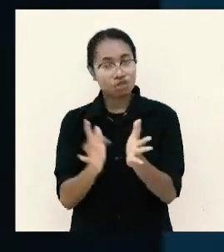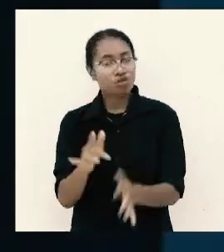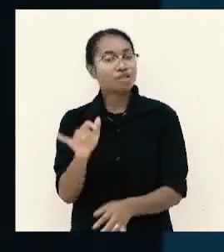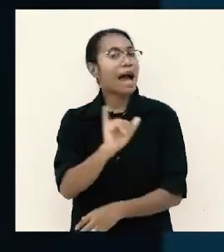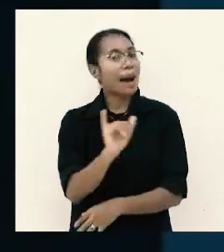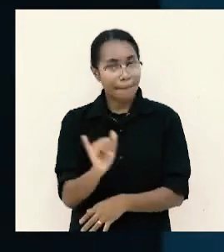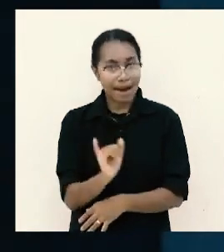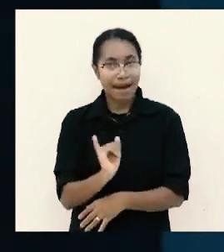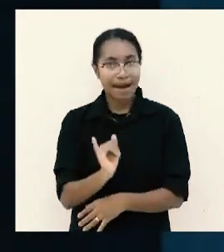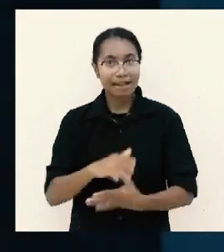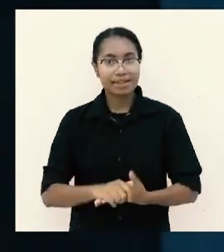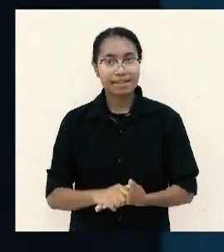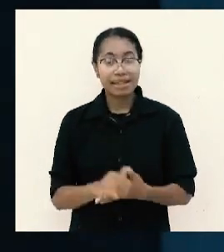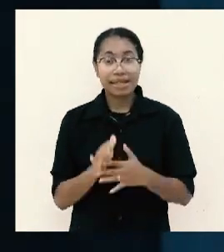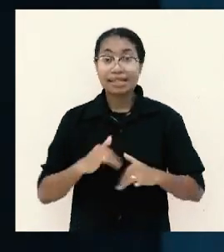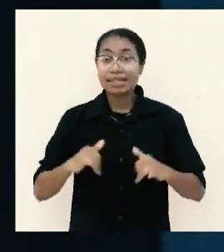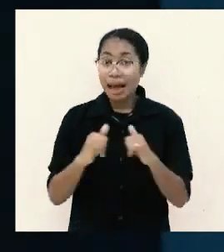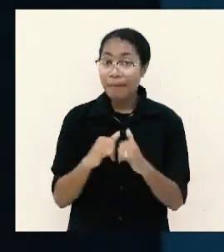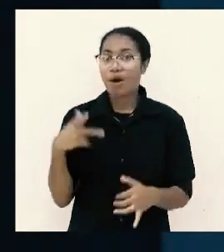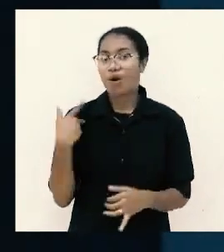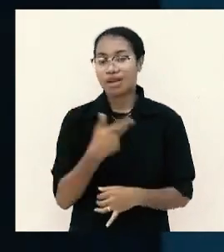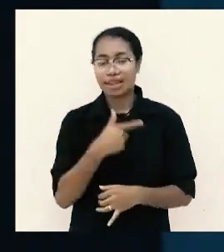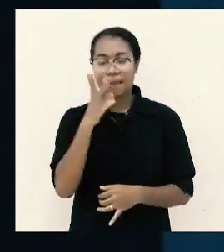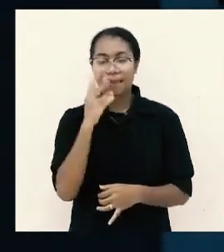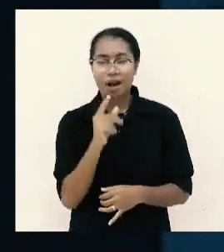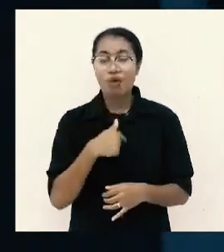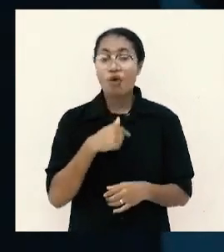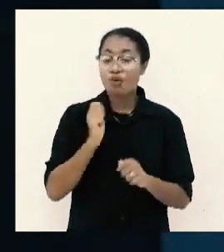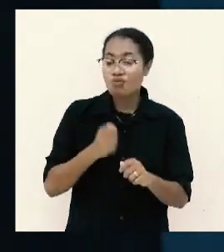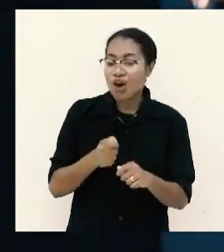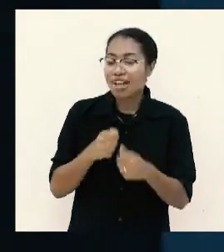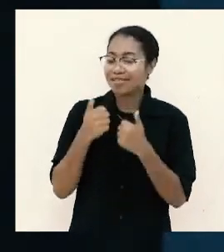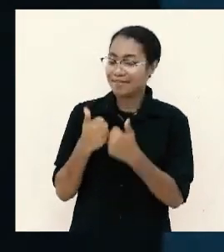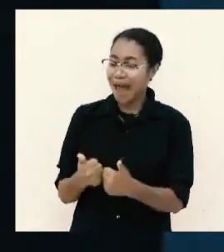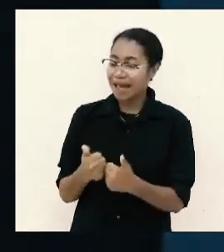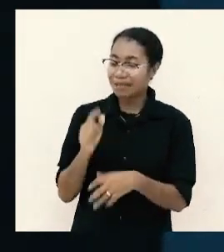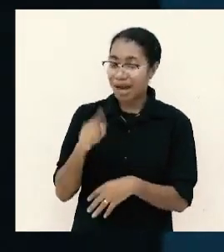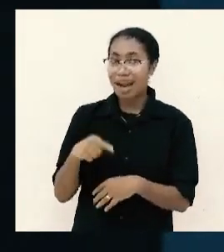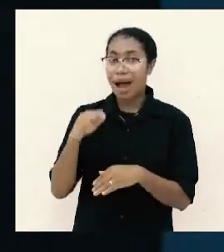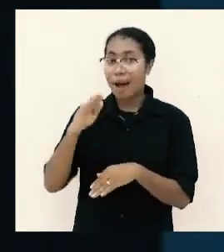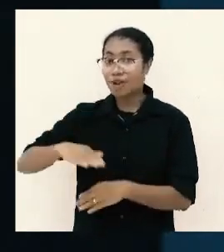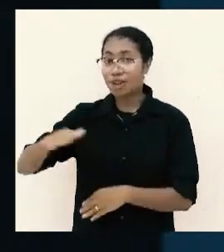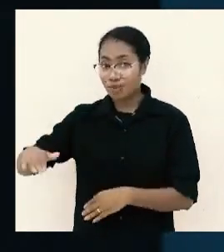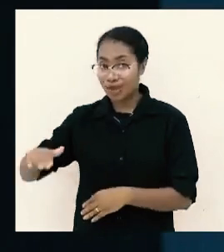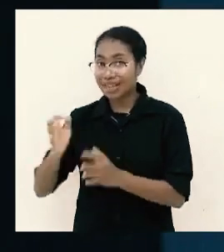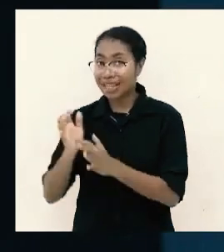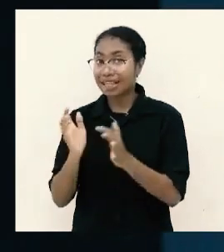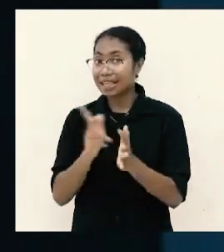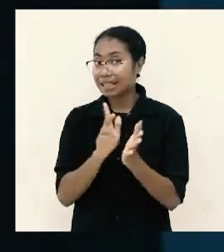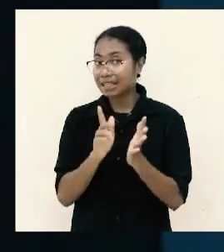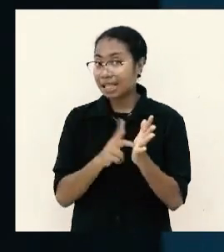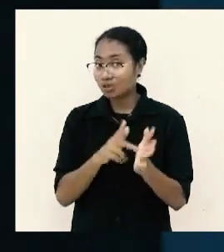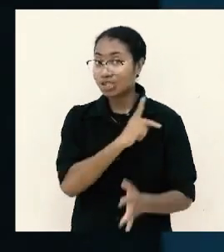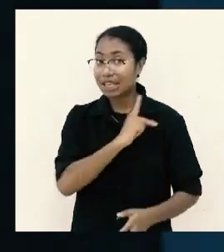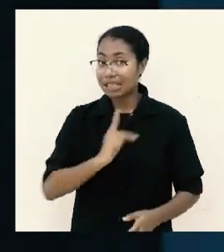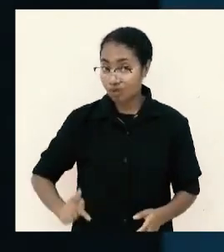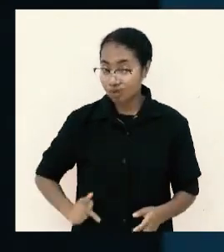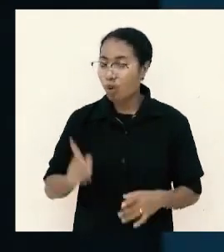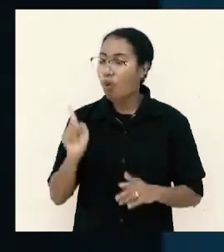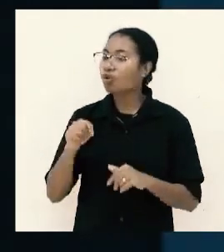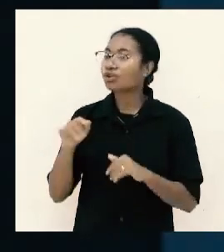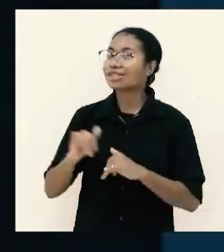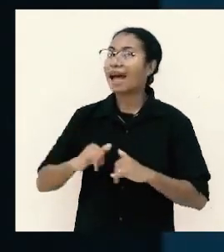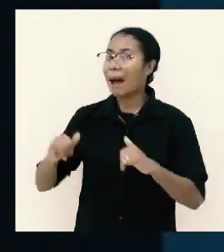kepada para murid Kristus itu sama dengan berbuat baik kepada Kristus. Makanya Matthew pasal 25